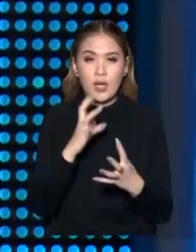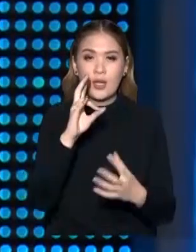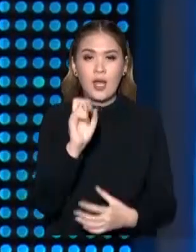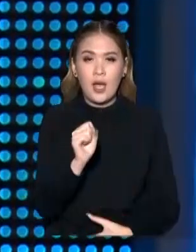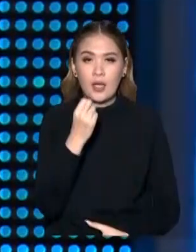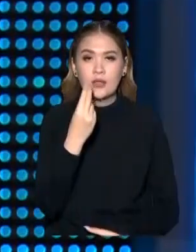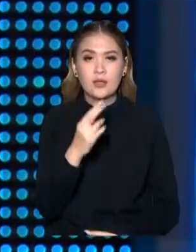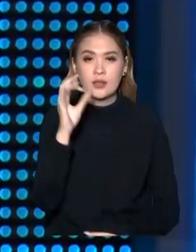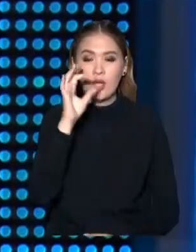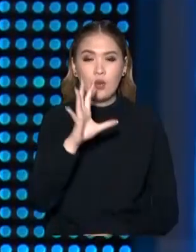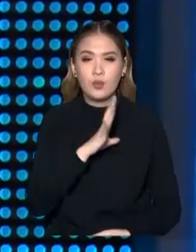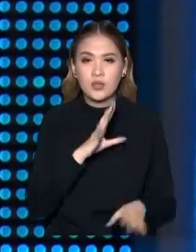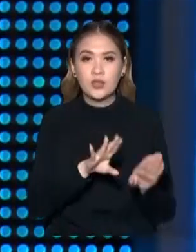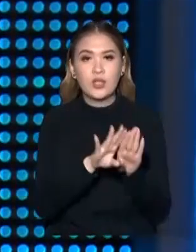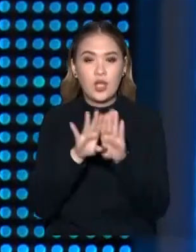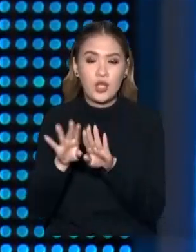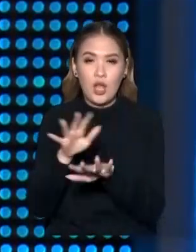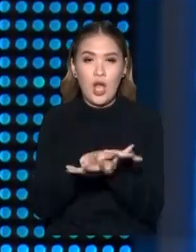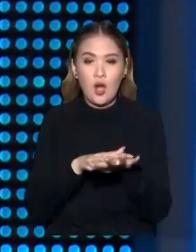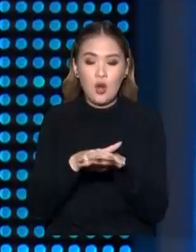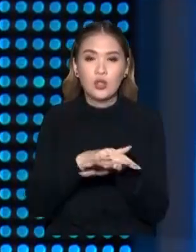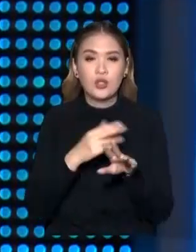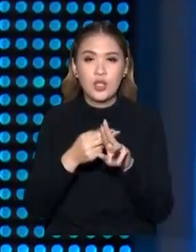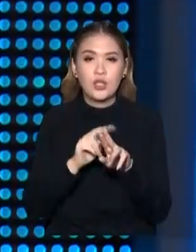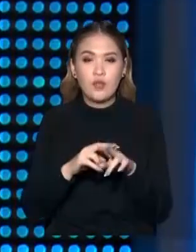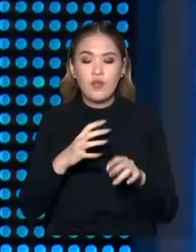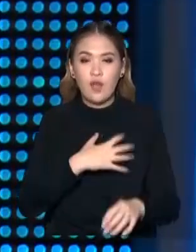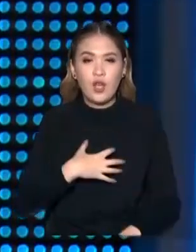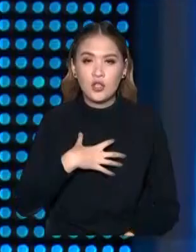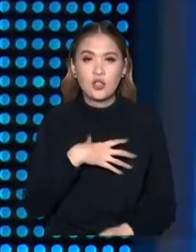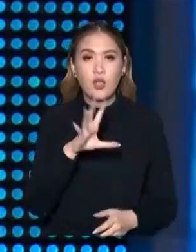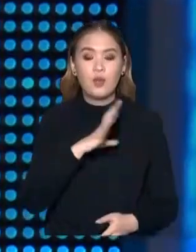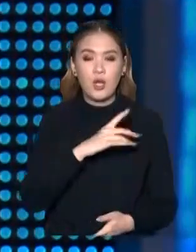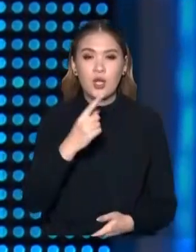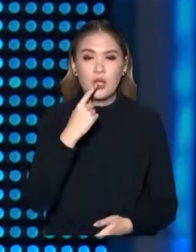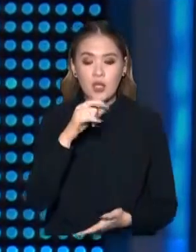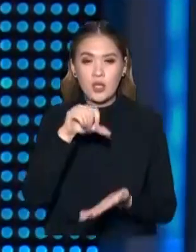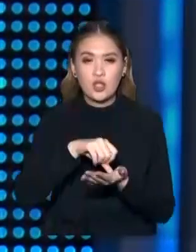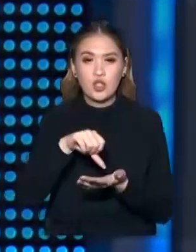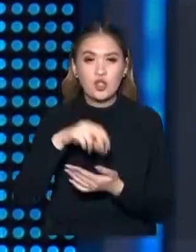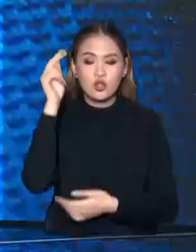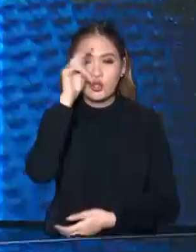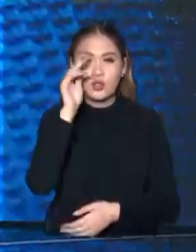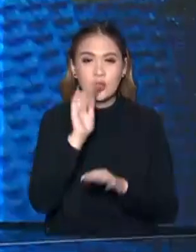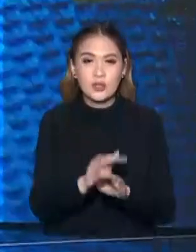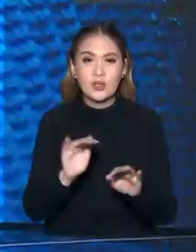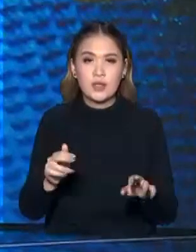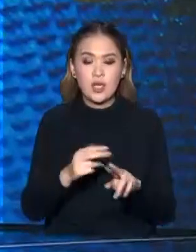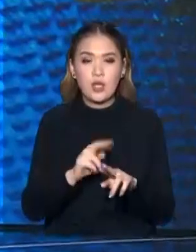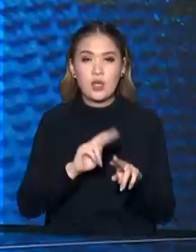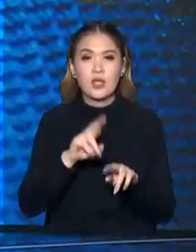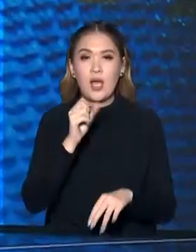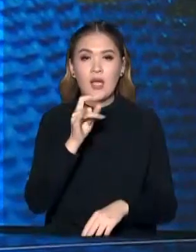национальных и нравственных ценностей народа, а также важную роль родного языка в воспитании детей. Жигули